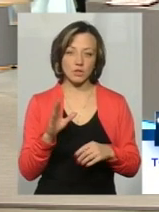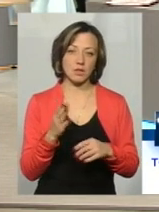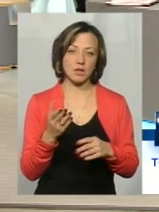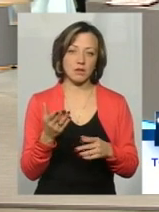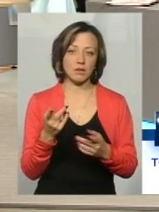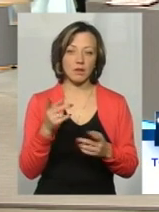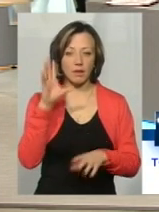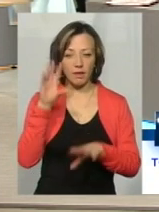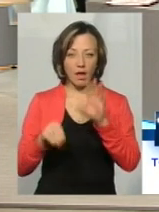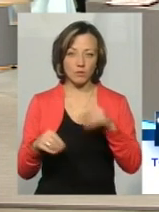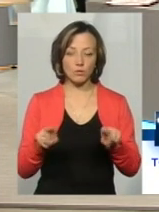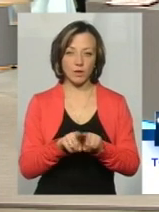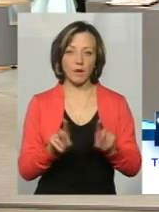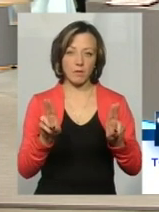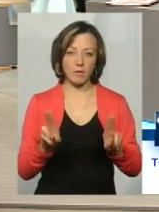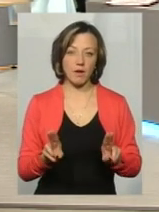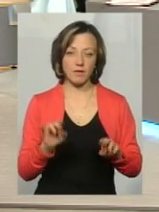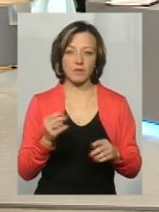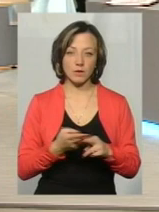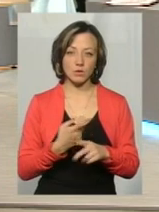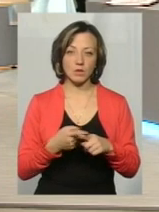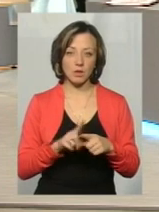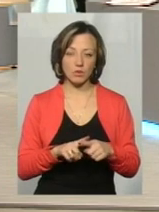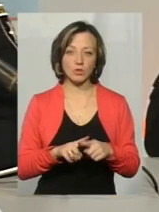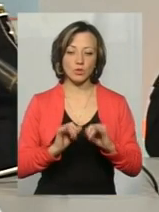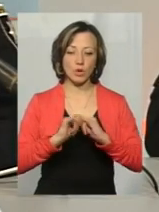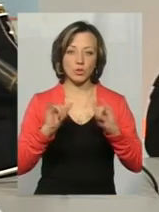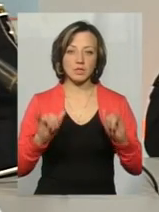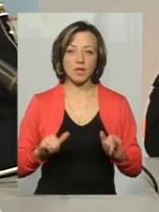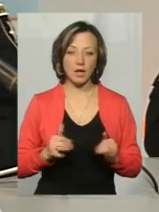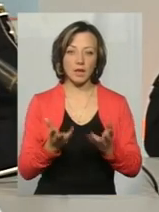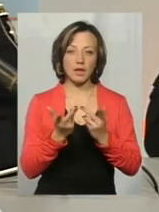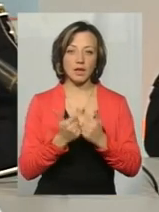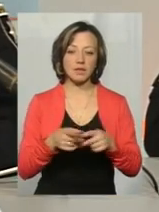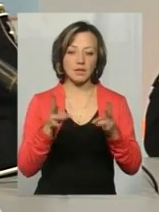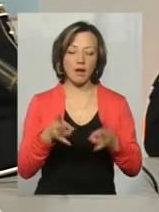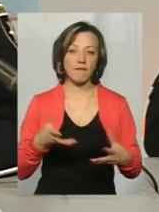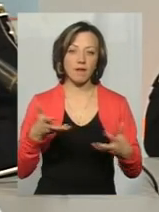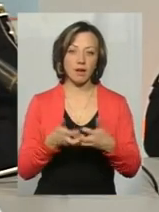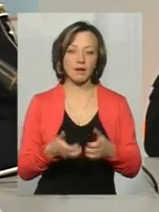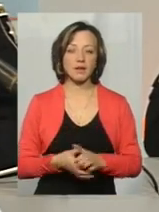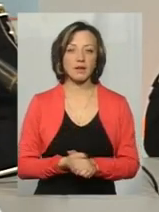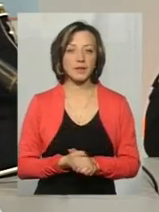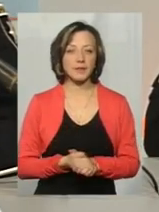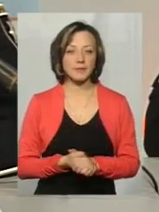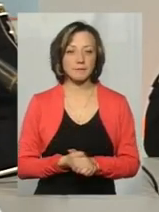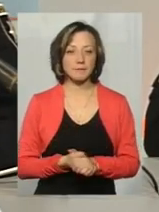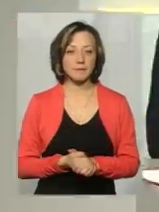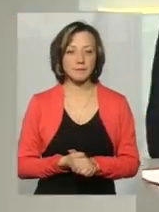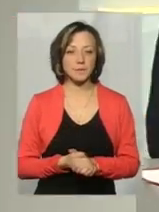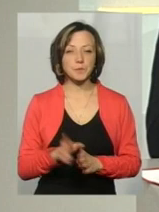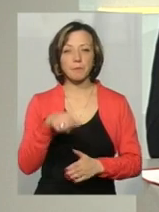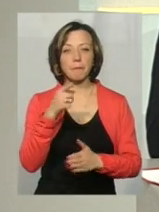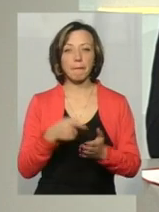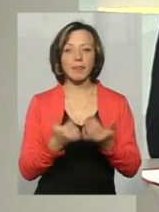за те, що вони нехтують такими правилами. Від цього також зростає кількість транспортних пригод. А зараз відповідальність, який